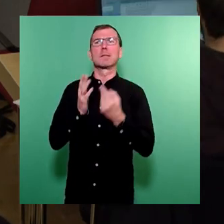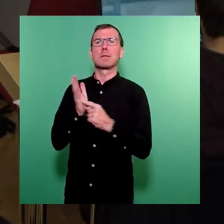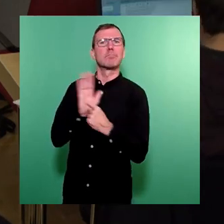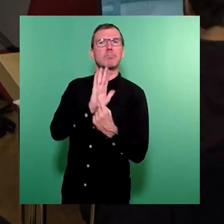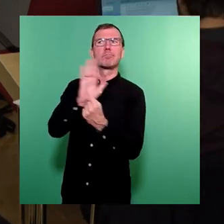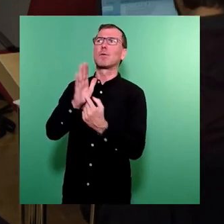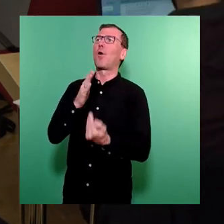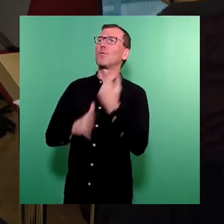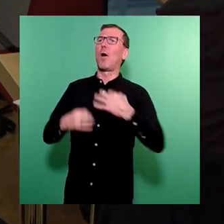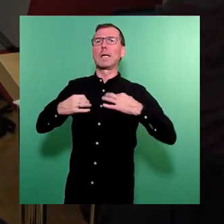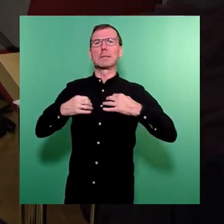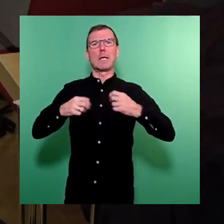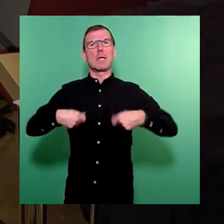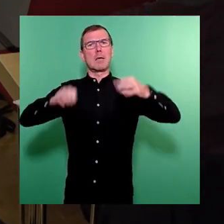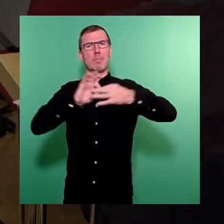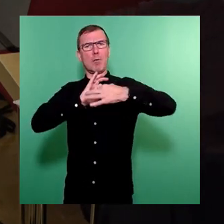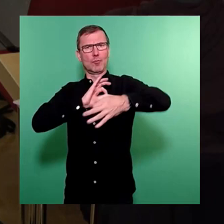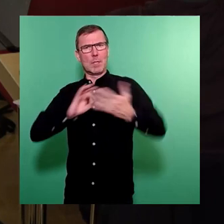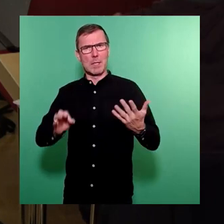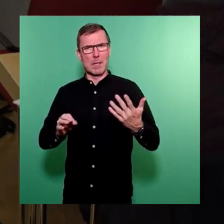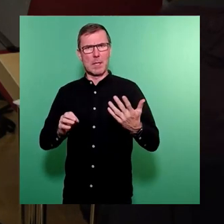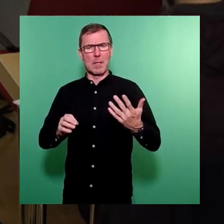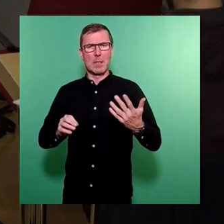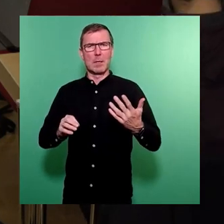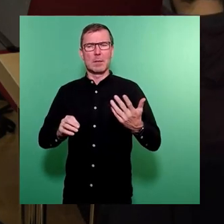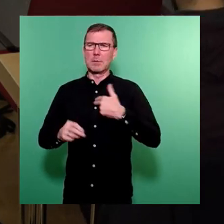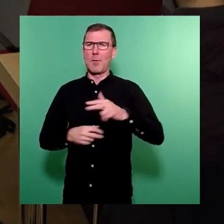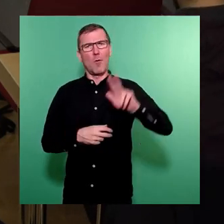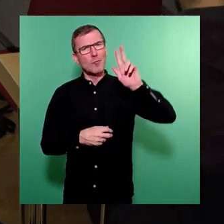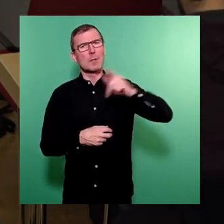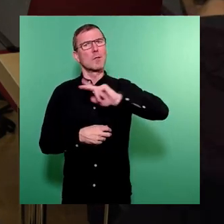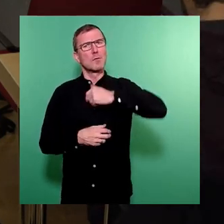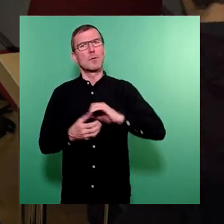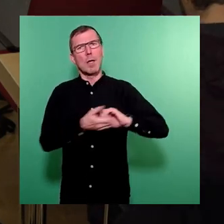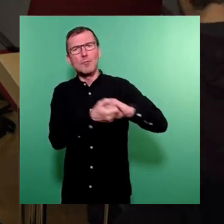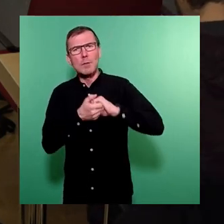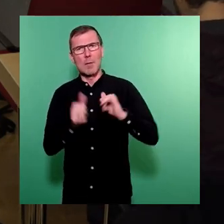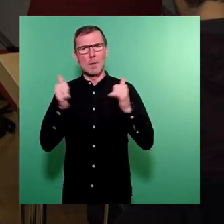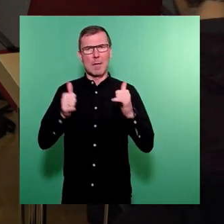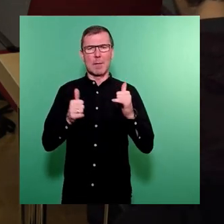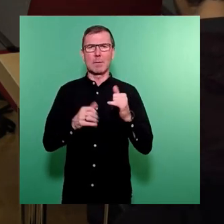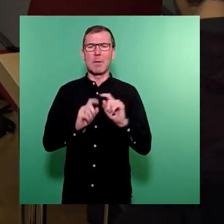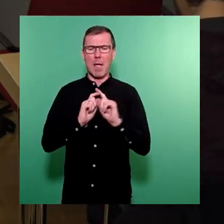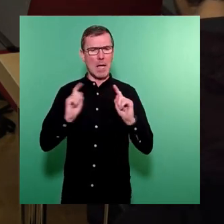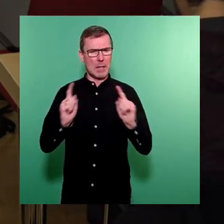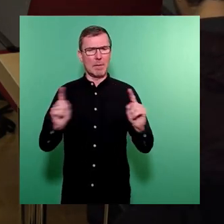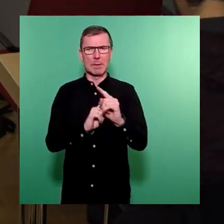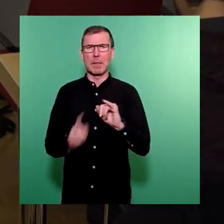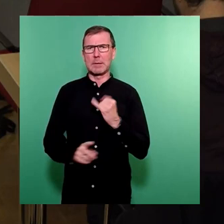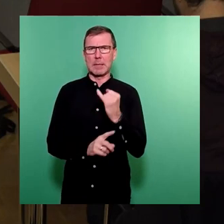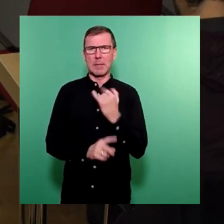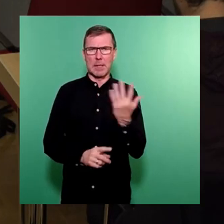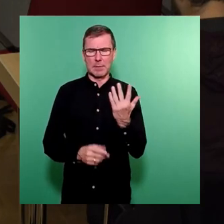Neuensachlichkeit und es ist ein Zeugnis des sozialen Zusammenlebens und der Quartiersidentität. Des